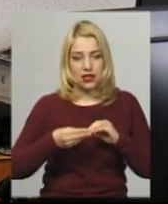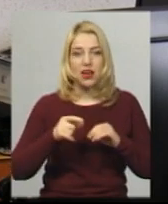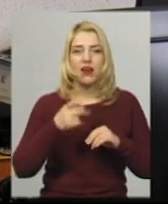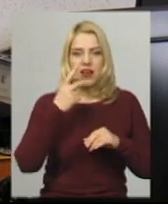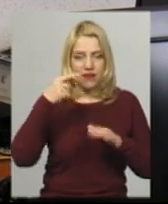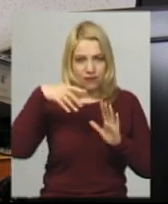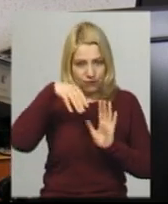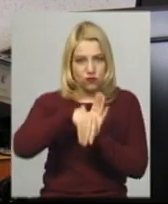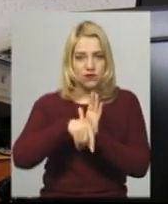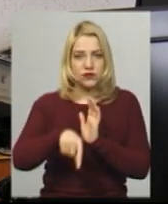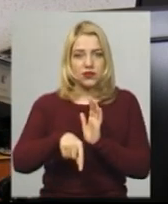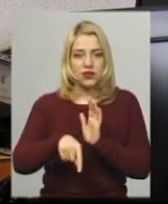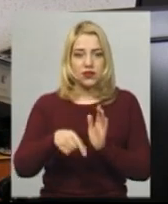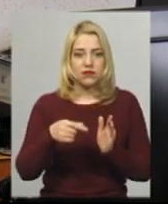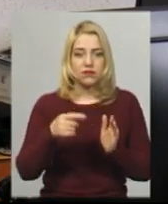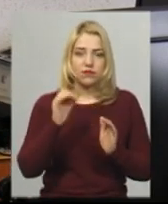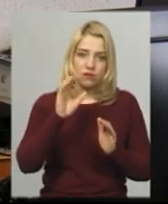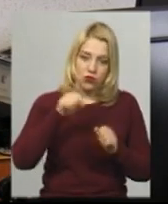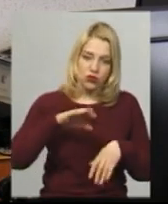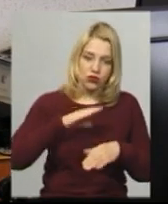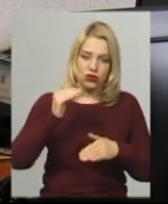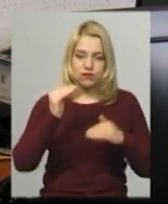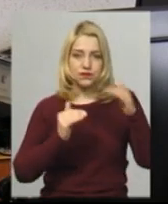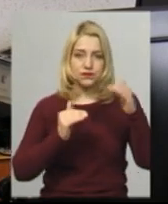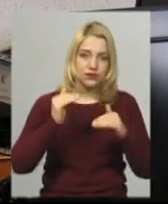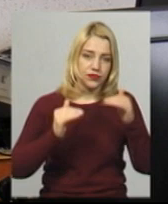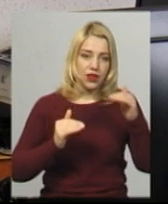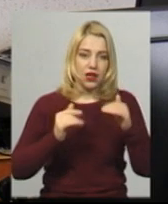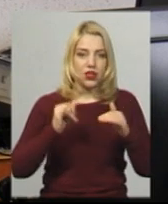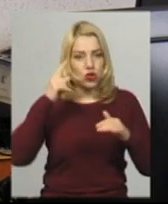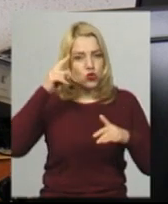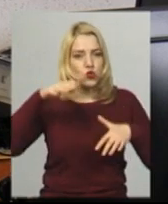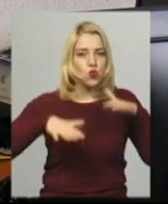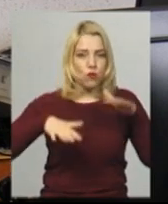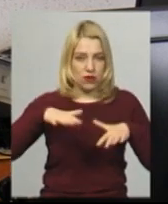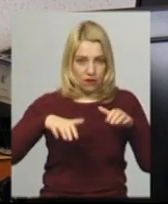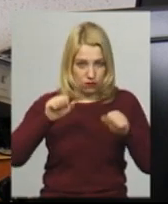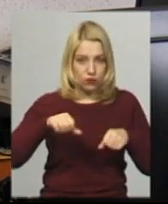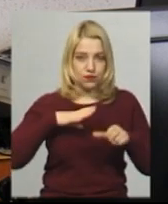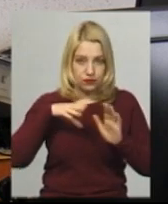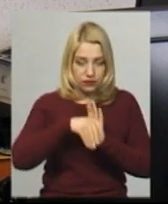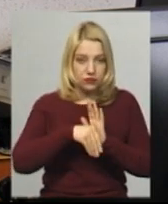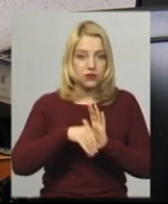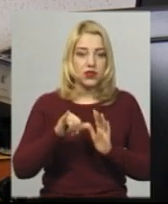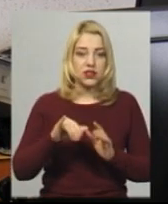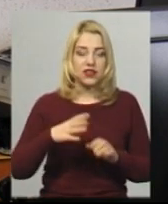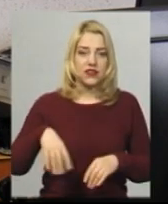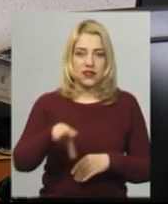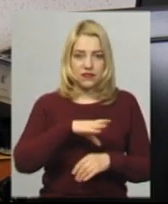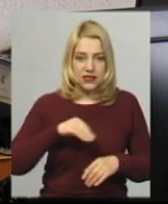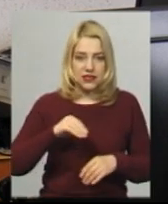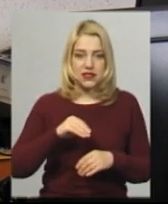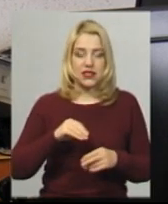таку градацію, позитивний, негативний і сумнівно-позитивний. Вони всі аналізи